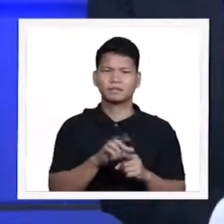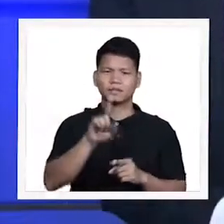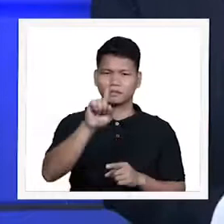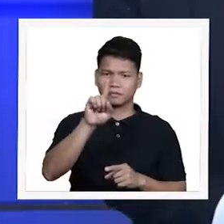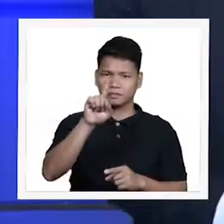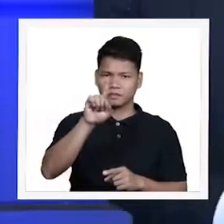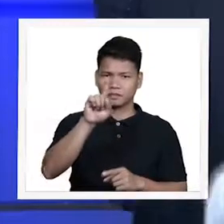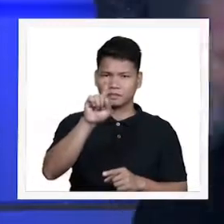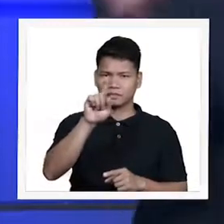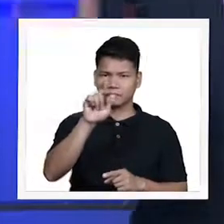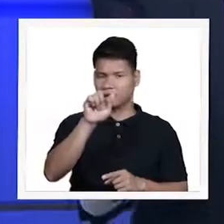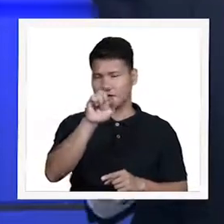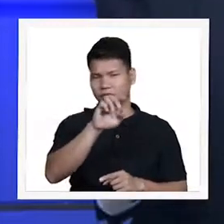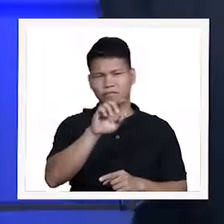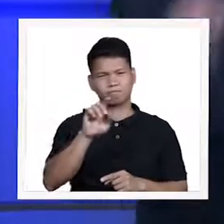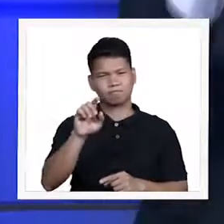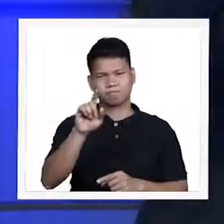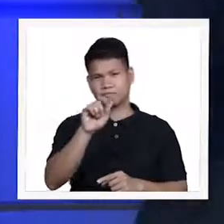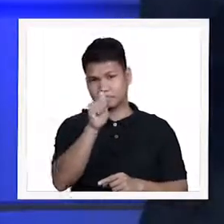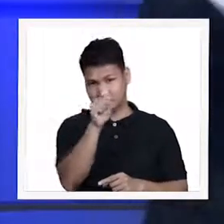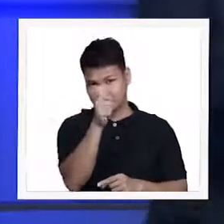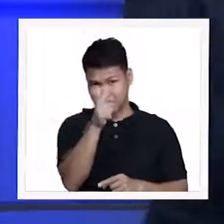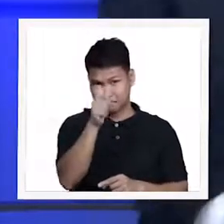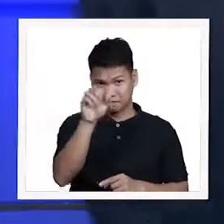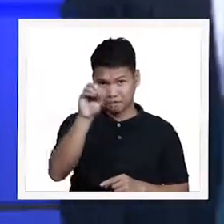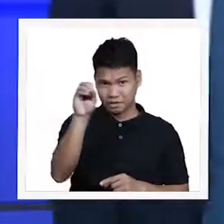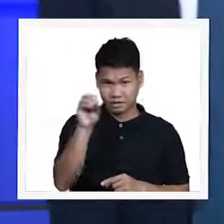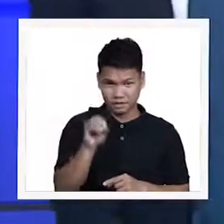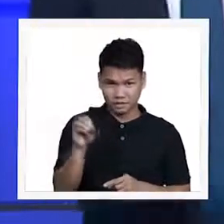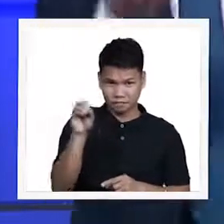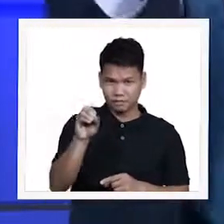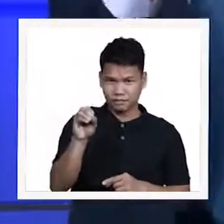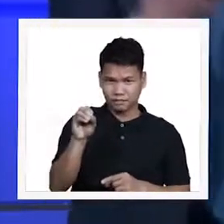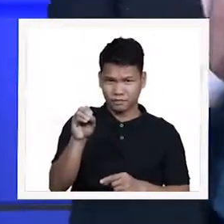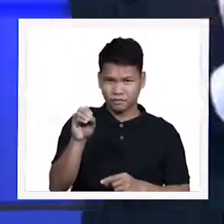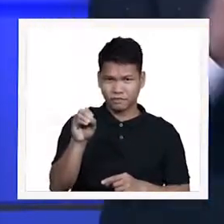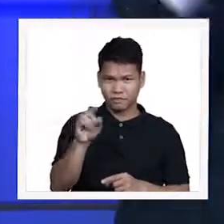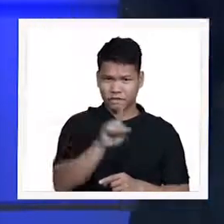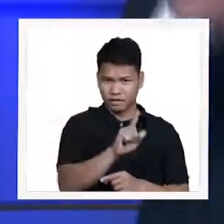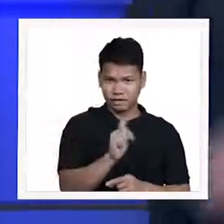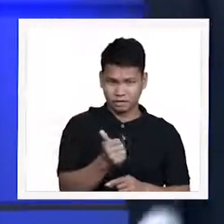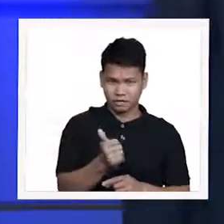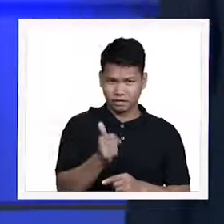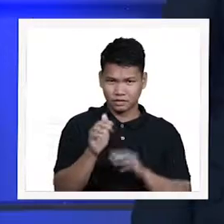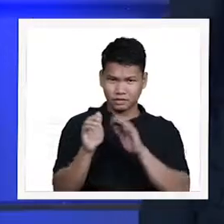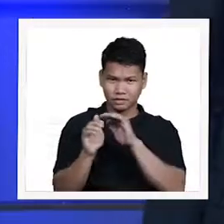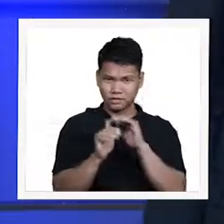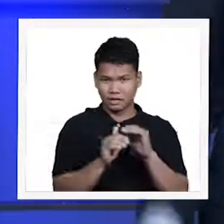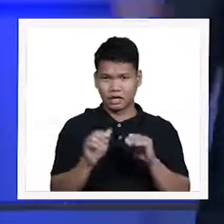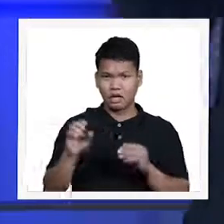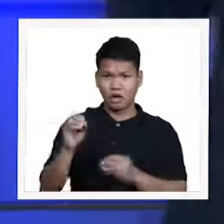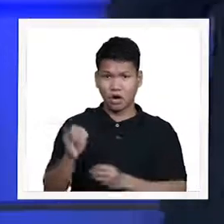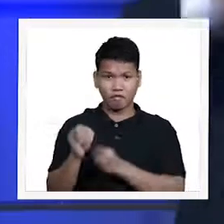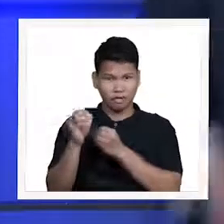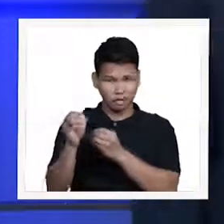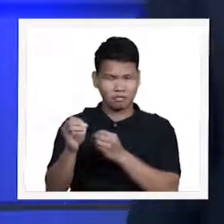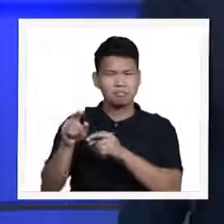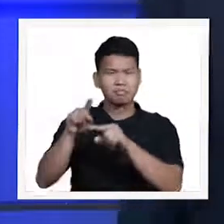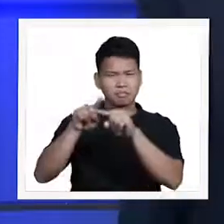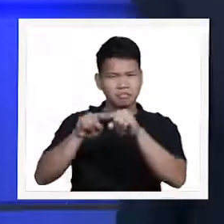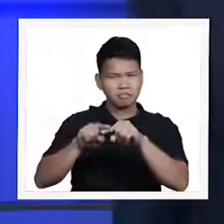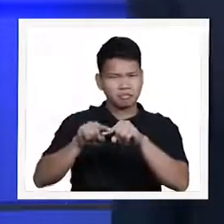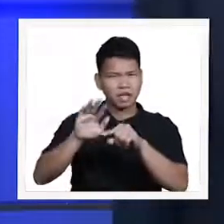ang ating offering nagdidepende po kung gaano kalaki yung ating pagmamahal sa ating